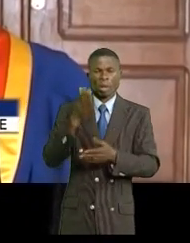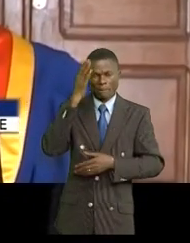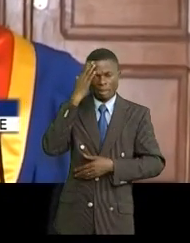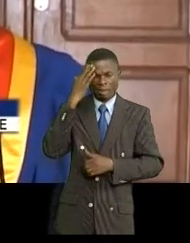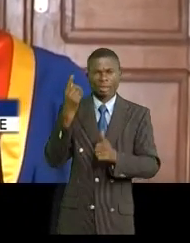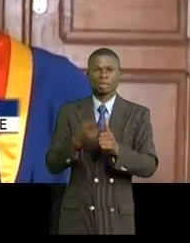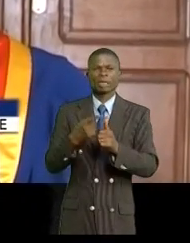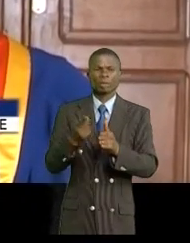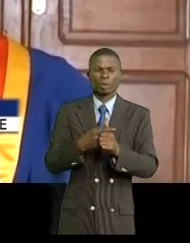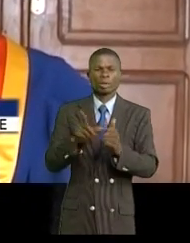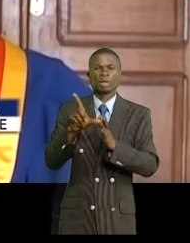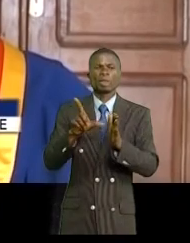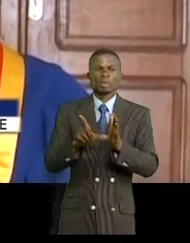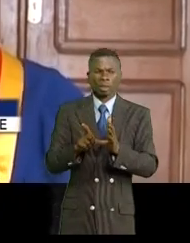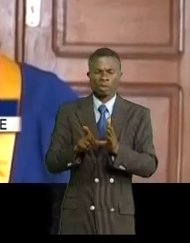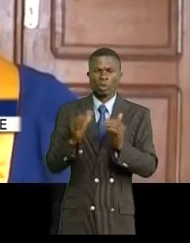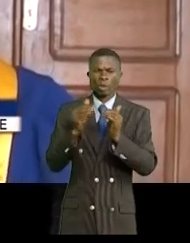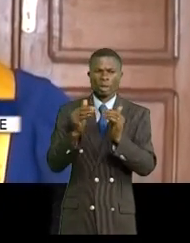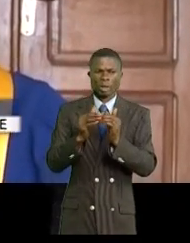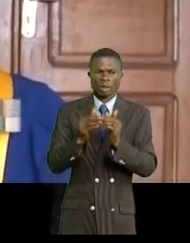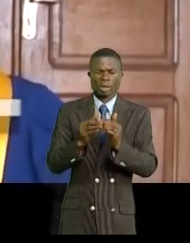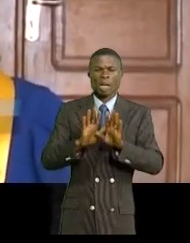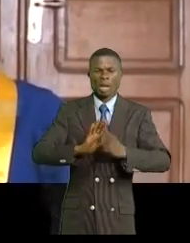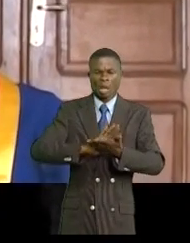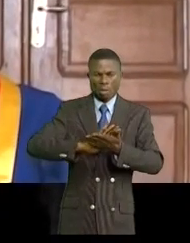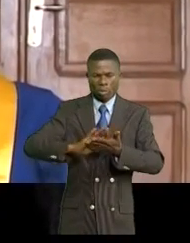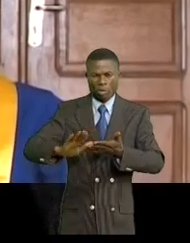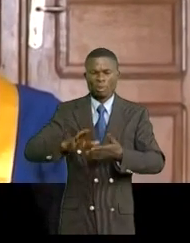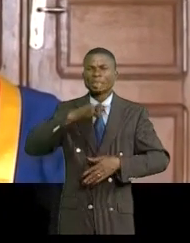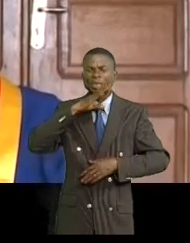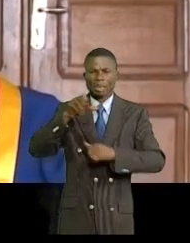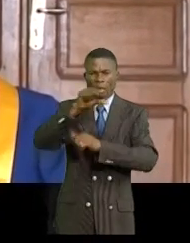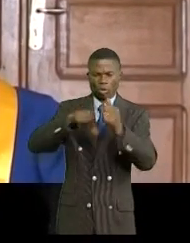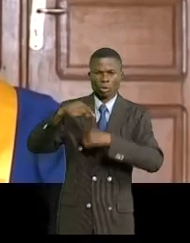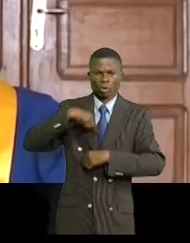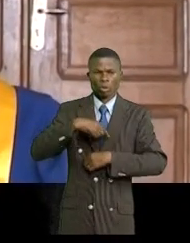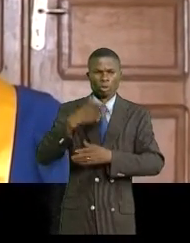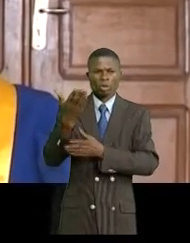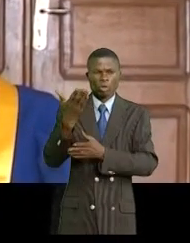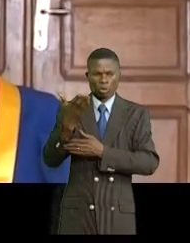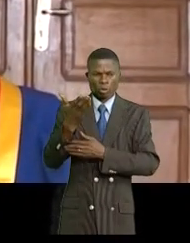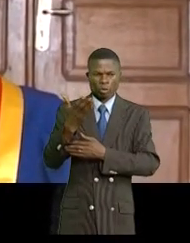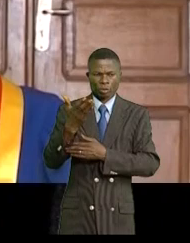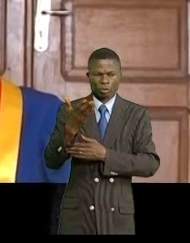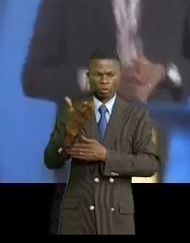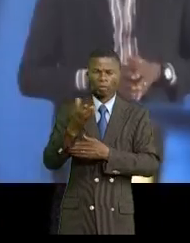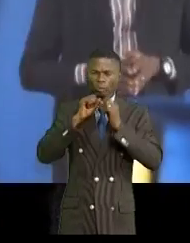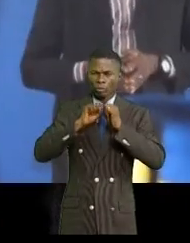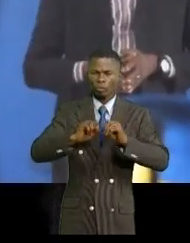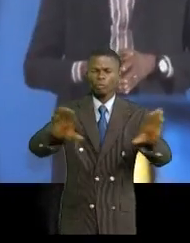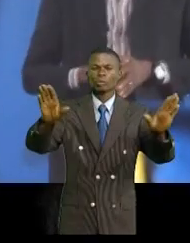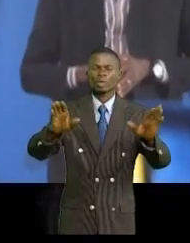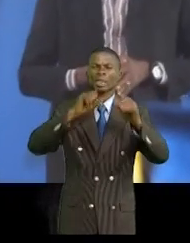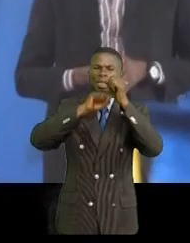des lois qu prend en matière de propreté, d'immondices. Nous allons demander aux décidés éventuellement de vulgariser et de